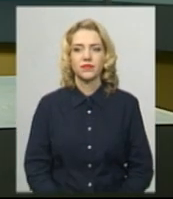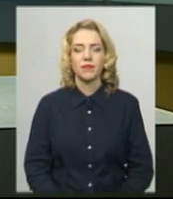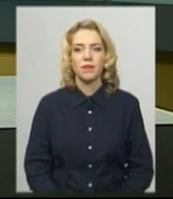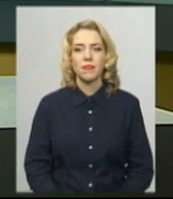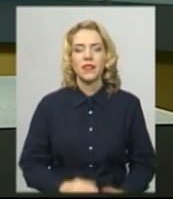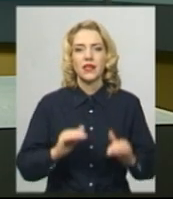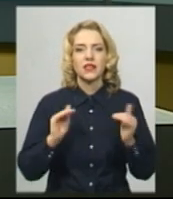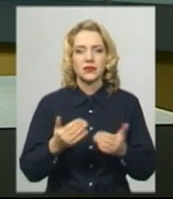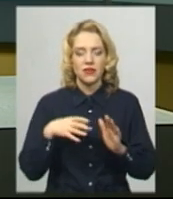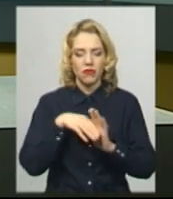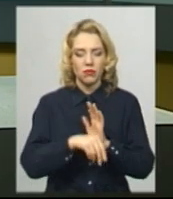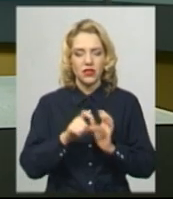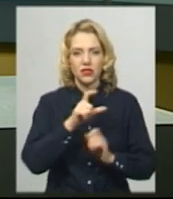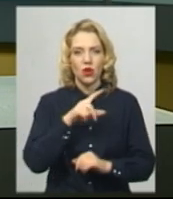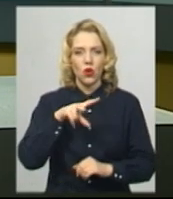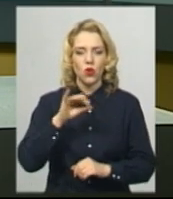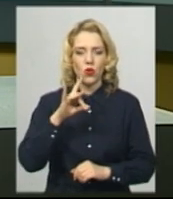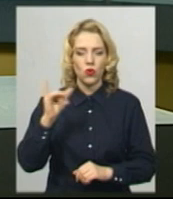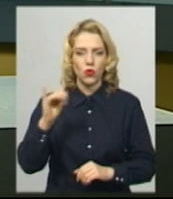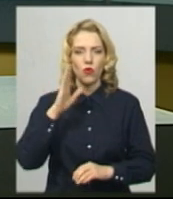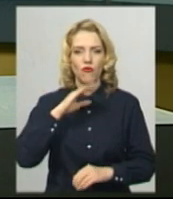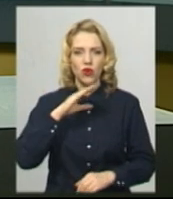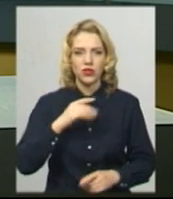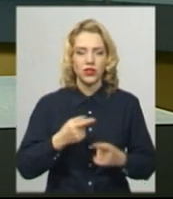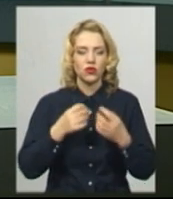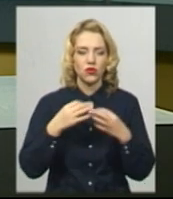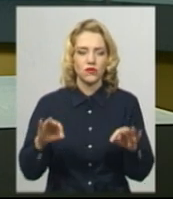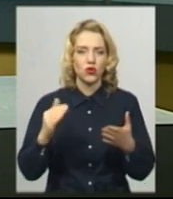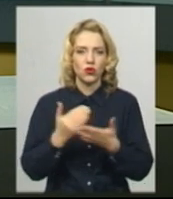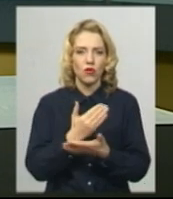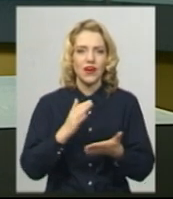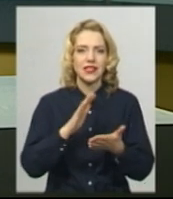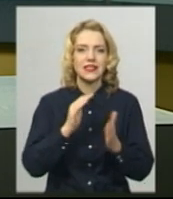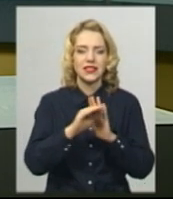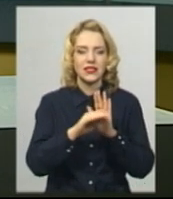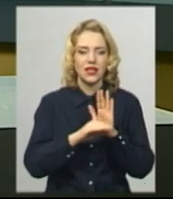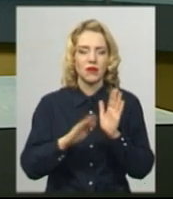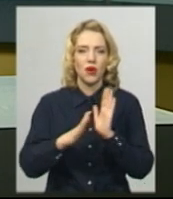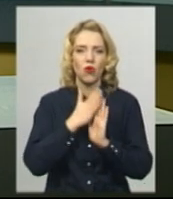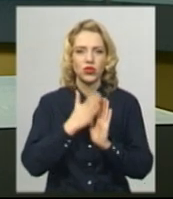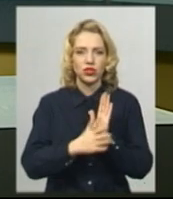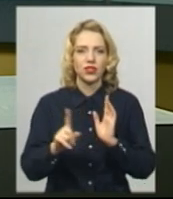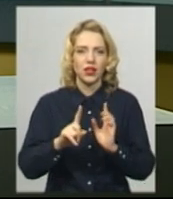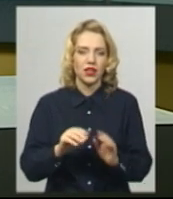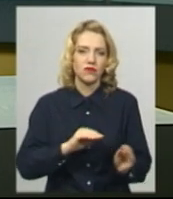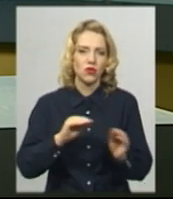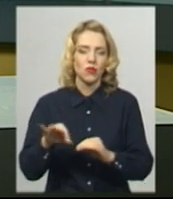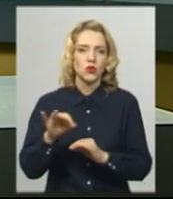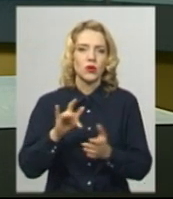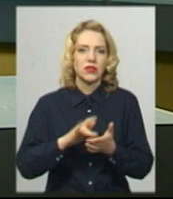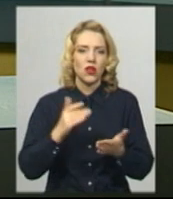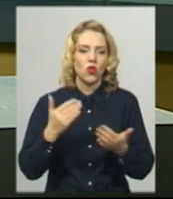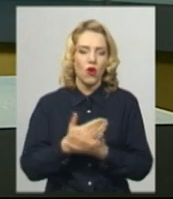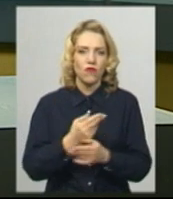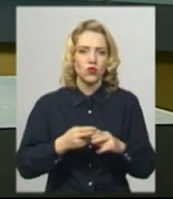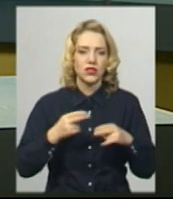Зменшити вміст хлору в питній воді Хмельницького дозволить нова система очистки, яку сьогодні встановили в обласному центрі. Нову гідролізну